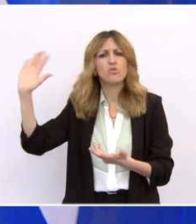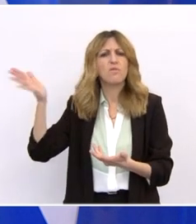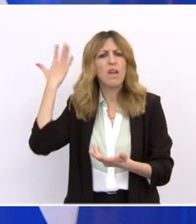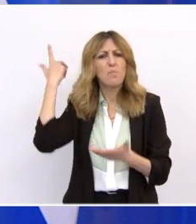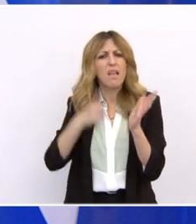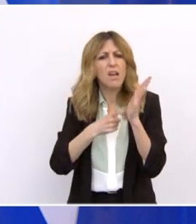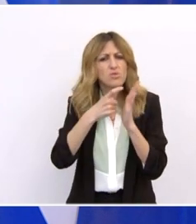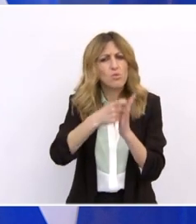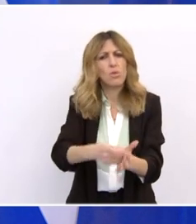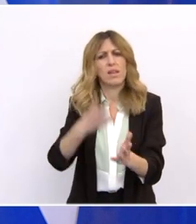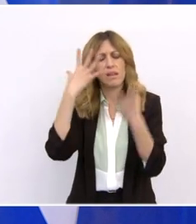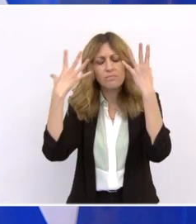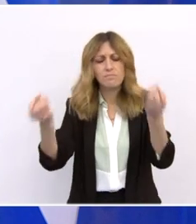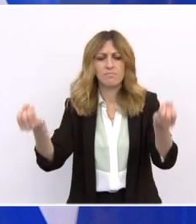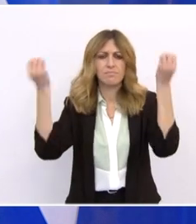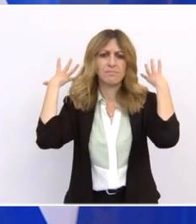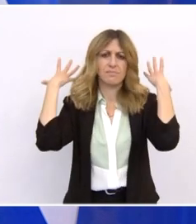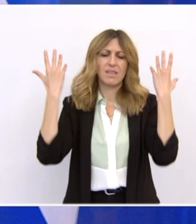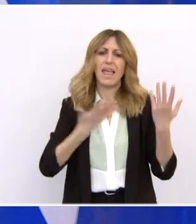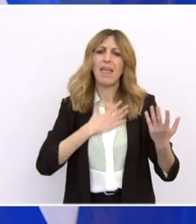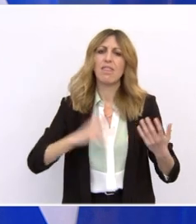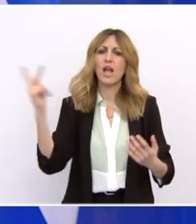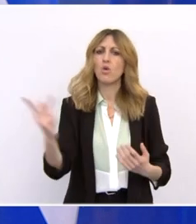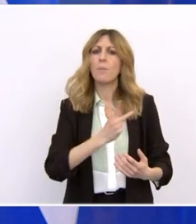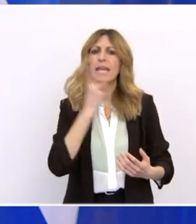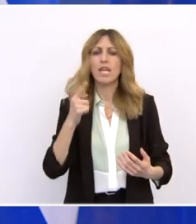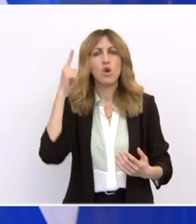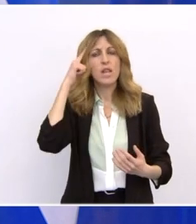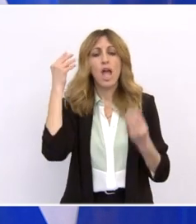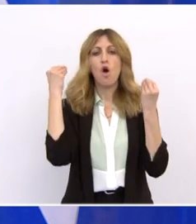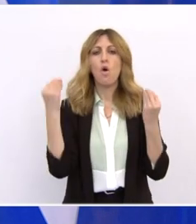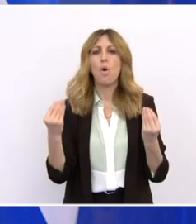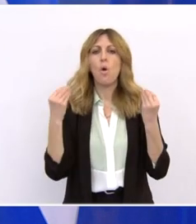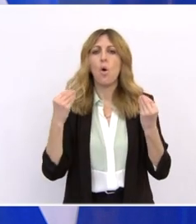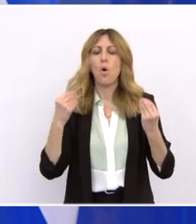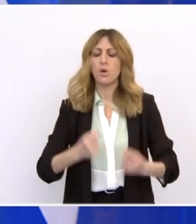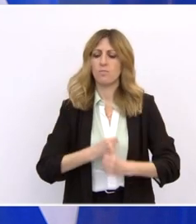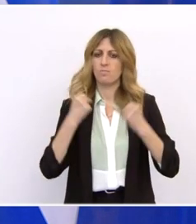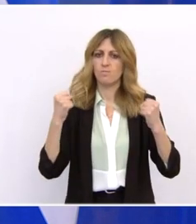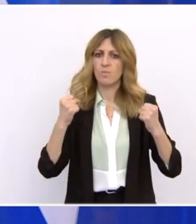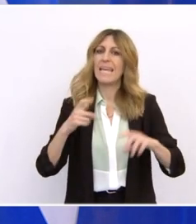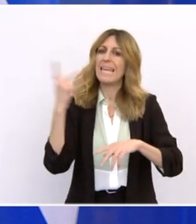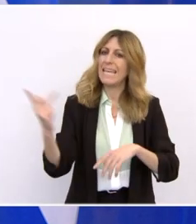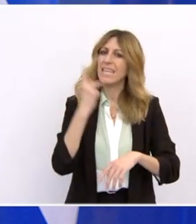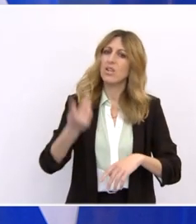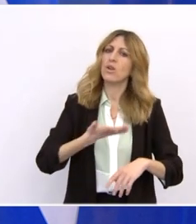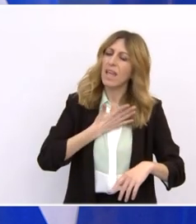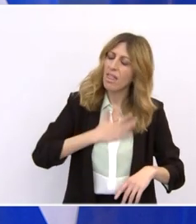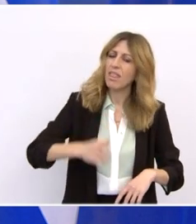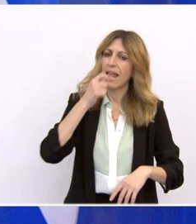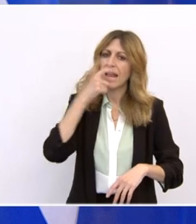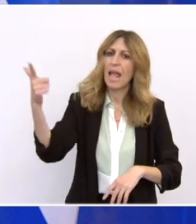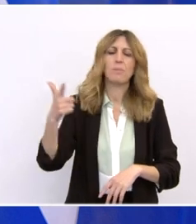οριμότητα της κοινωνίας μας, η οποία πλέον απαιτεί παντού γενναίες τομές. Και αποτελεί,